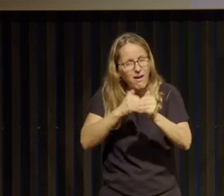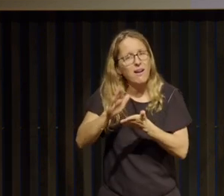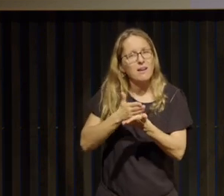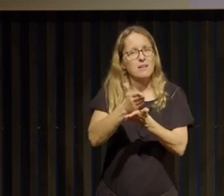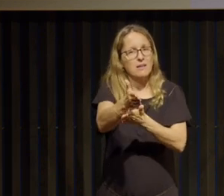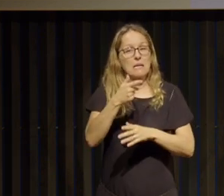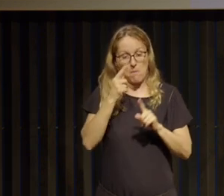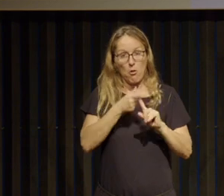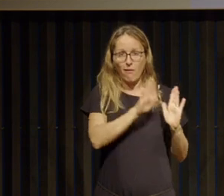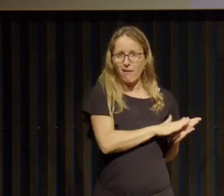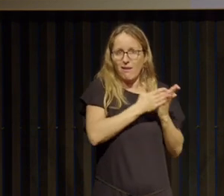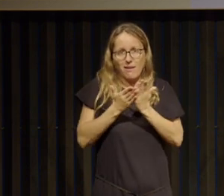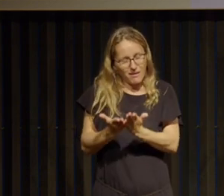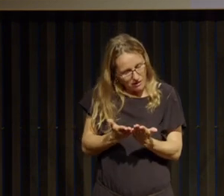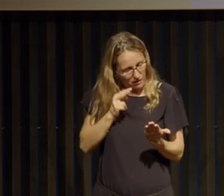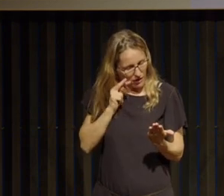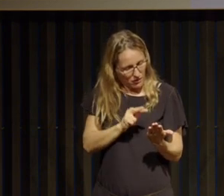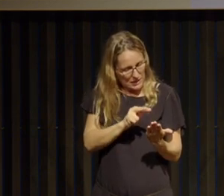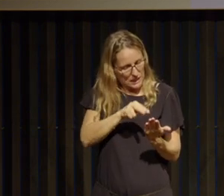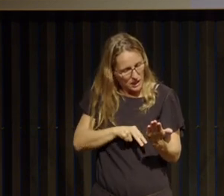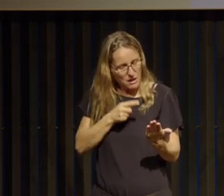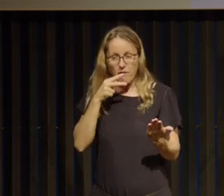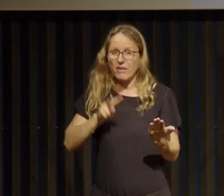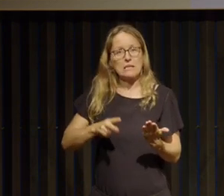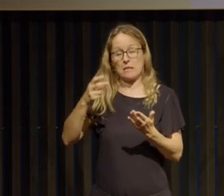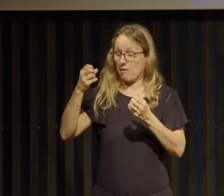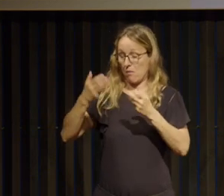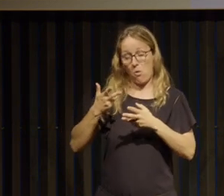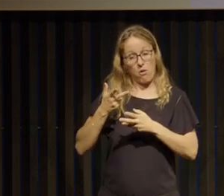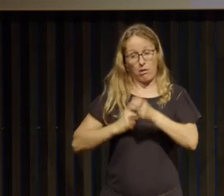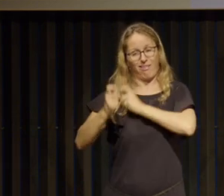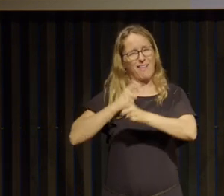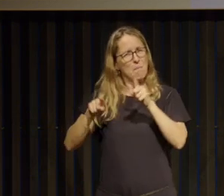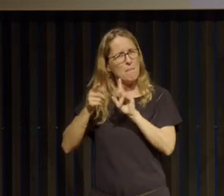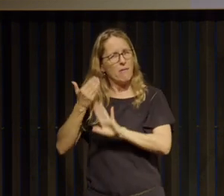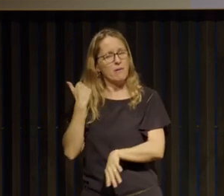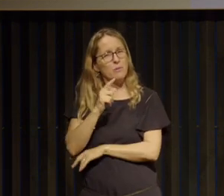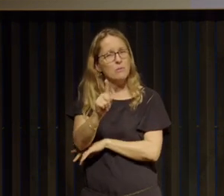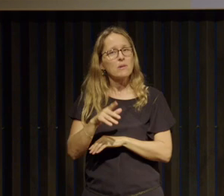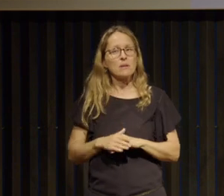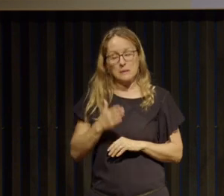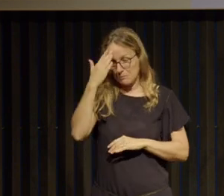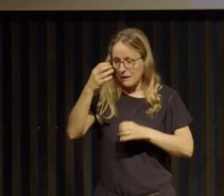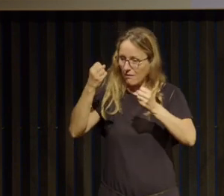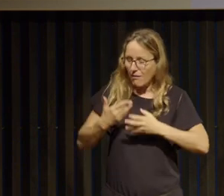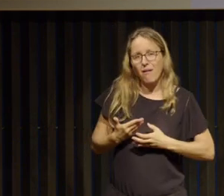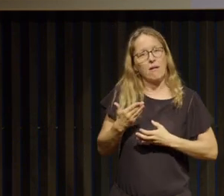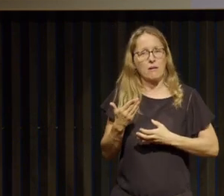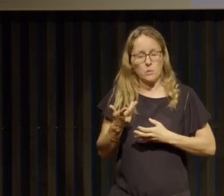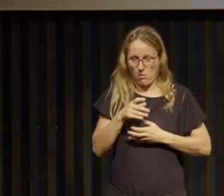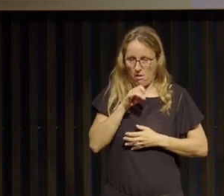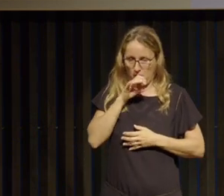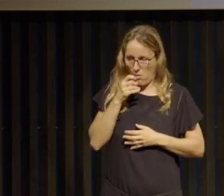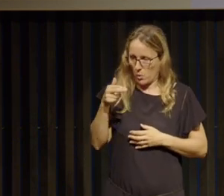livre et toujours se dire que c'est pas parce qu'on rechute qu'on revient au même point qu'avant quand il y rechute il n a pas retour